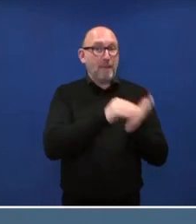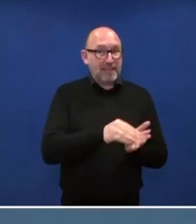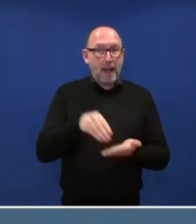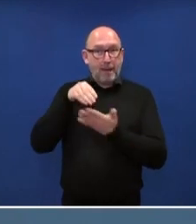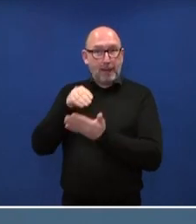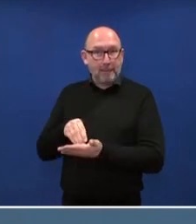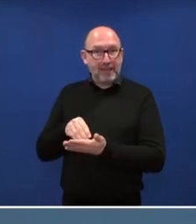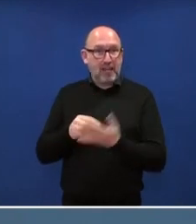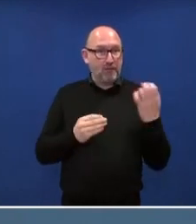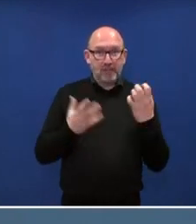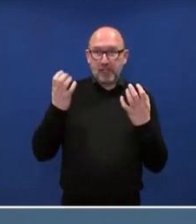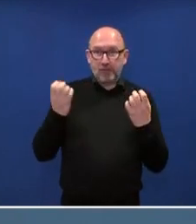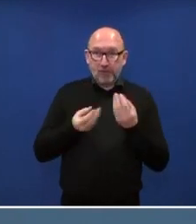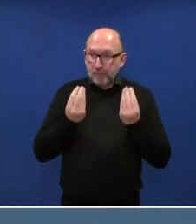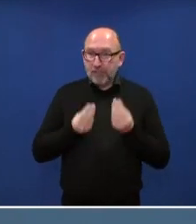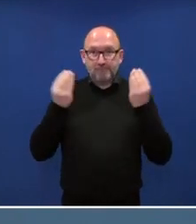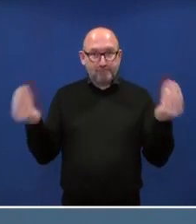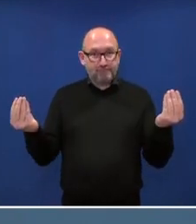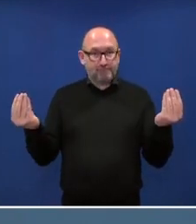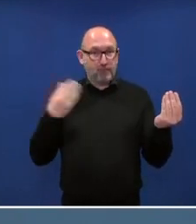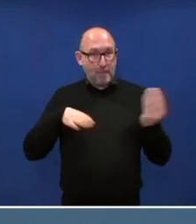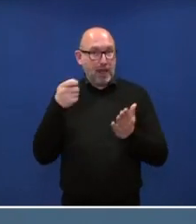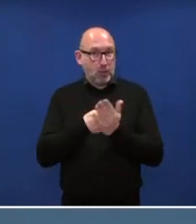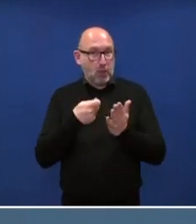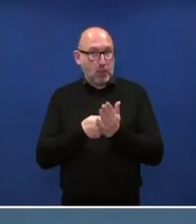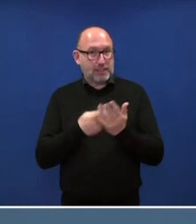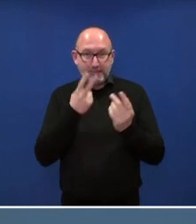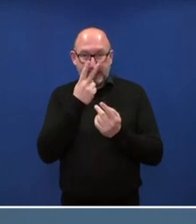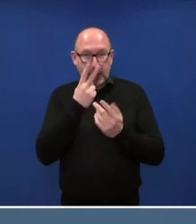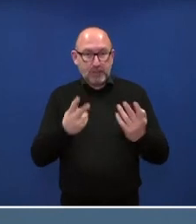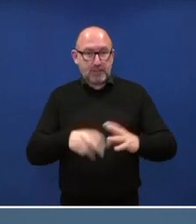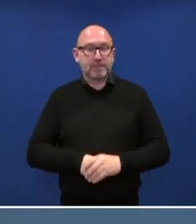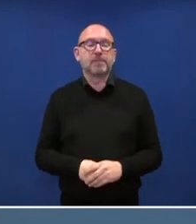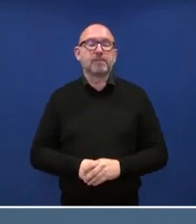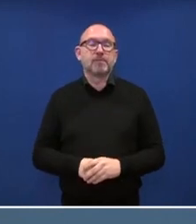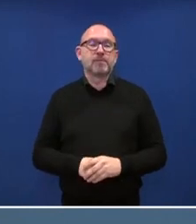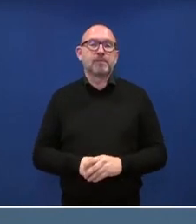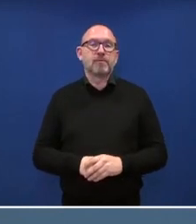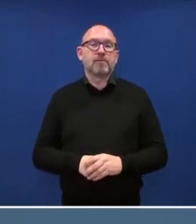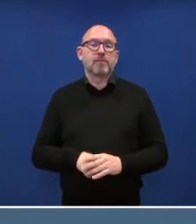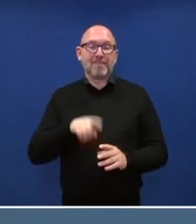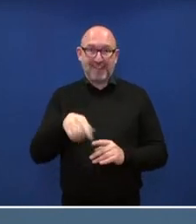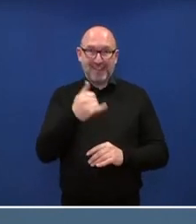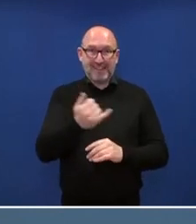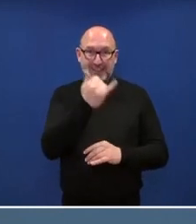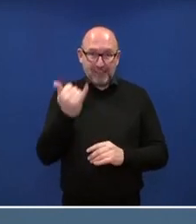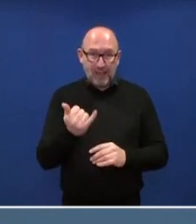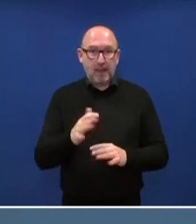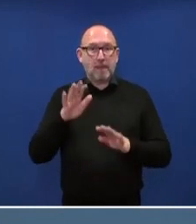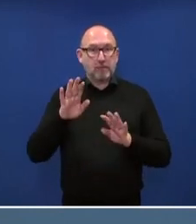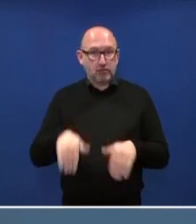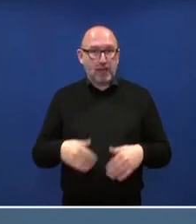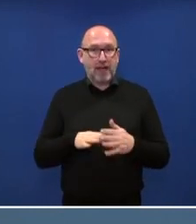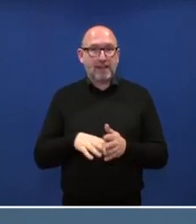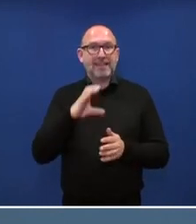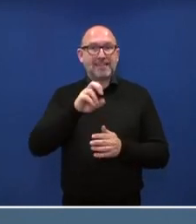zukommen? Wir starten ja im nächsten Jahr mit einem CO2